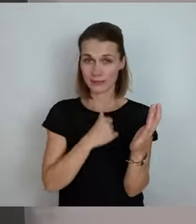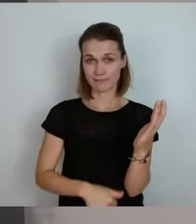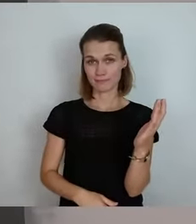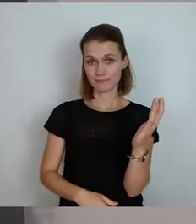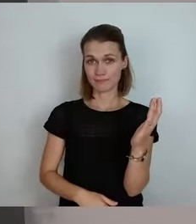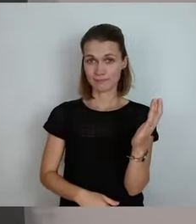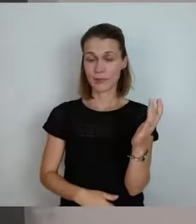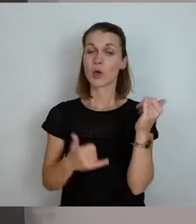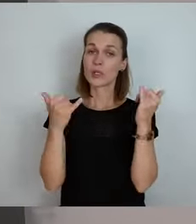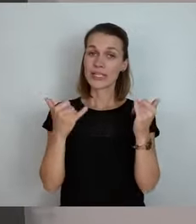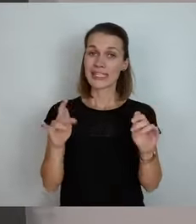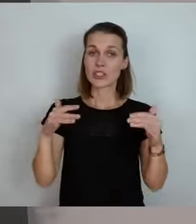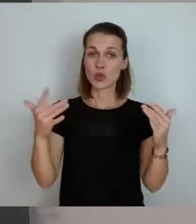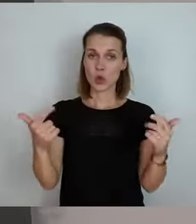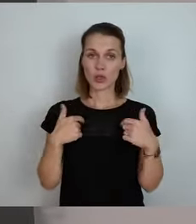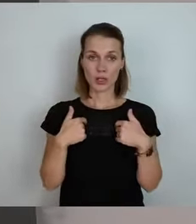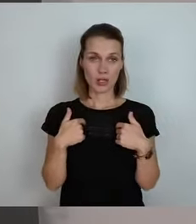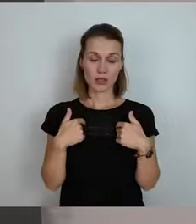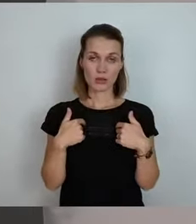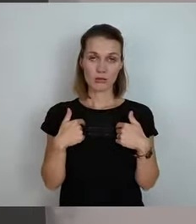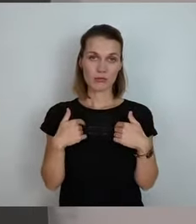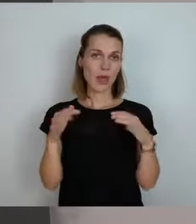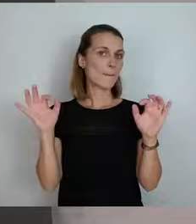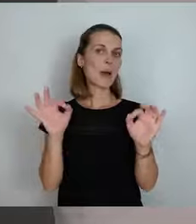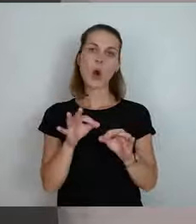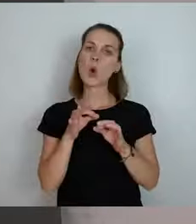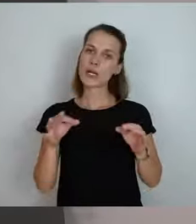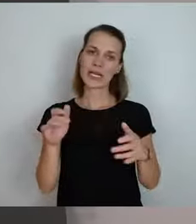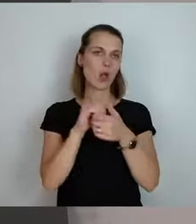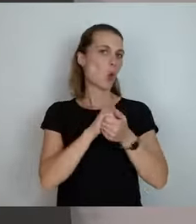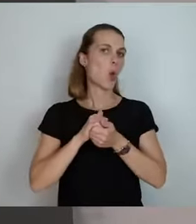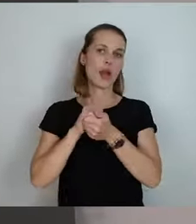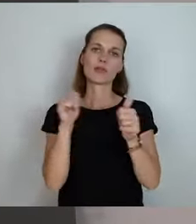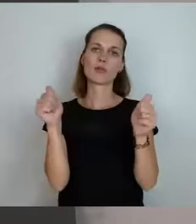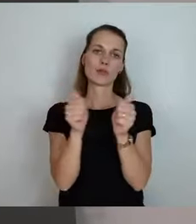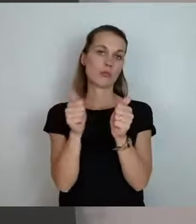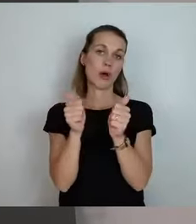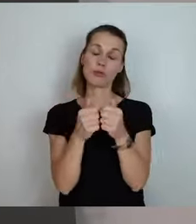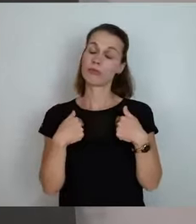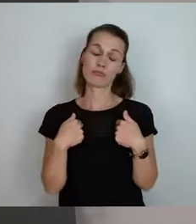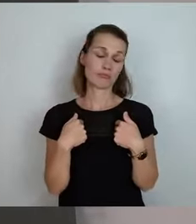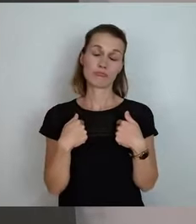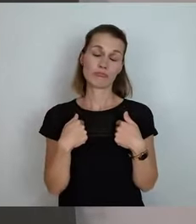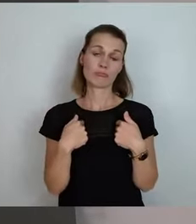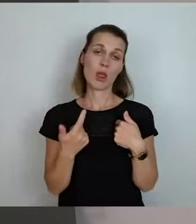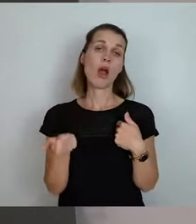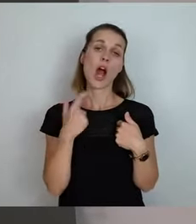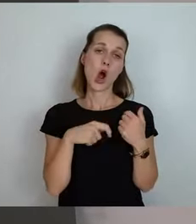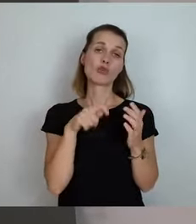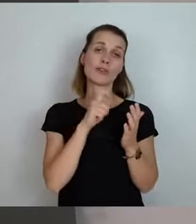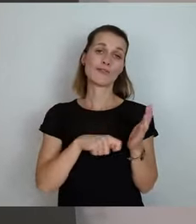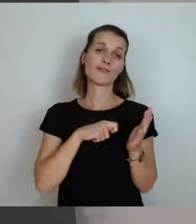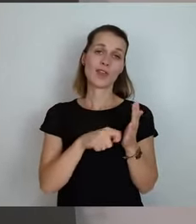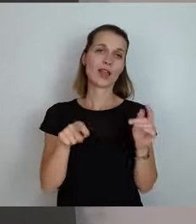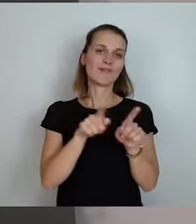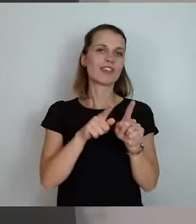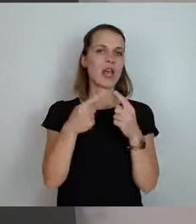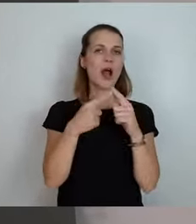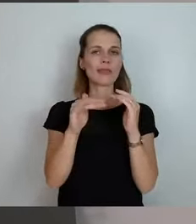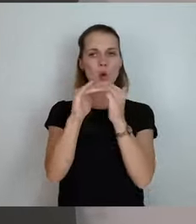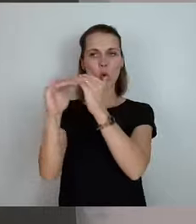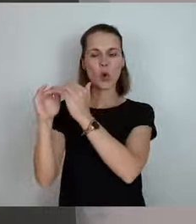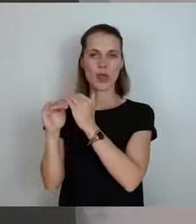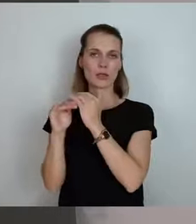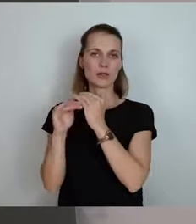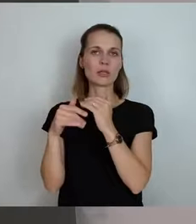überhaupt keinen Koalitionspartner. Ich bin gewählt worden, wie die anderen Kollegen im Sächsischen Landtag, bin in der